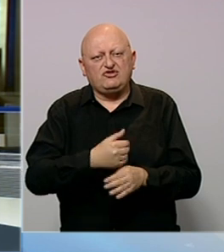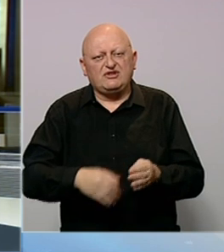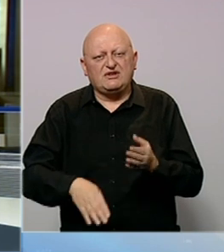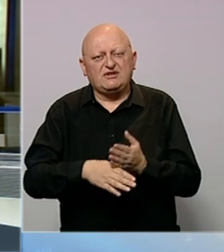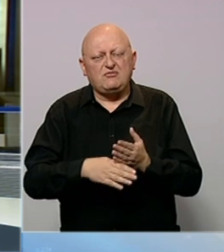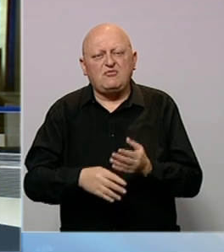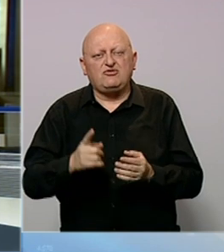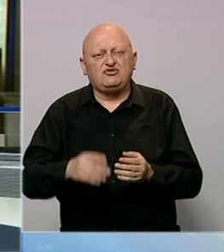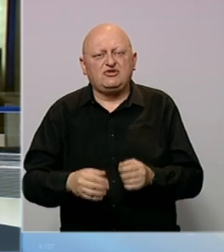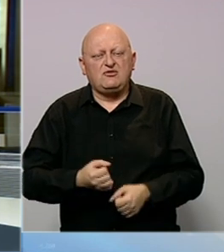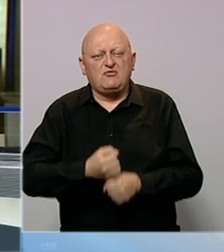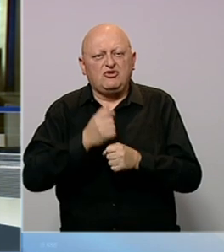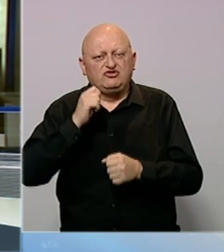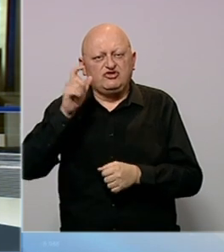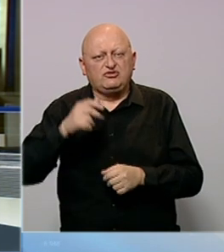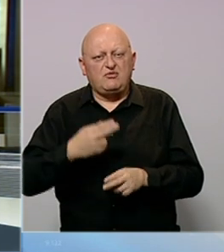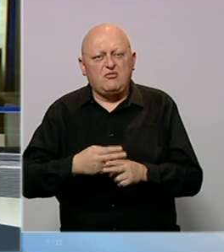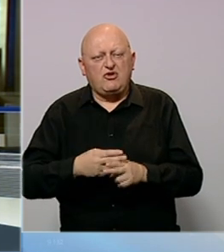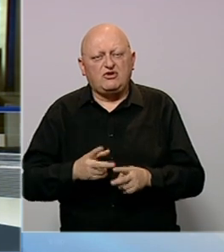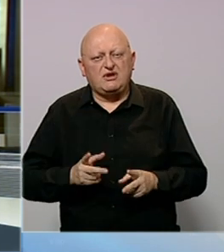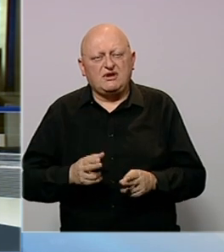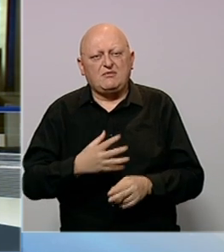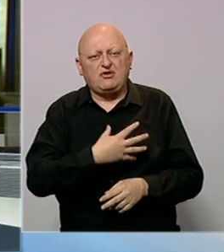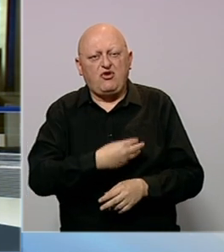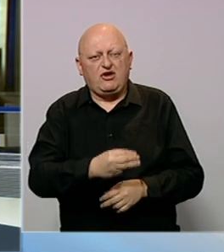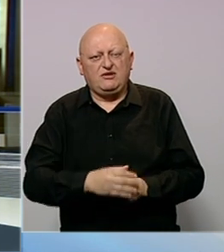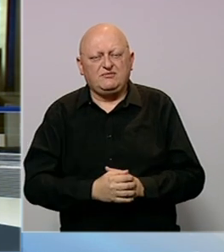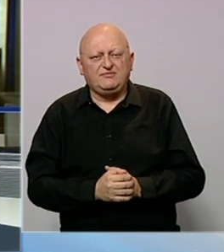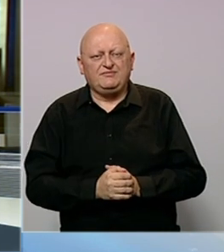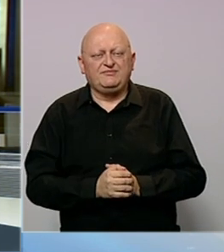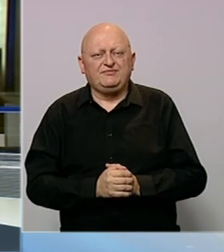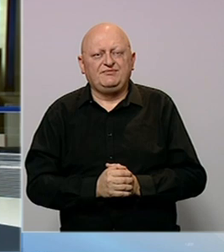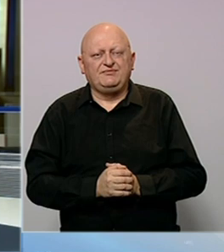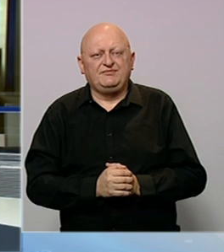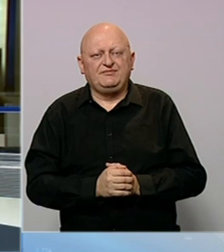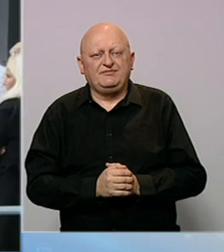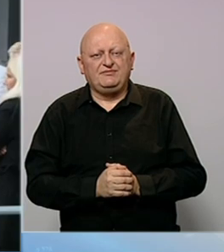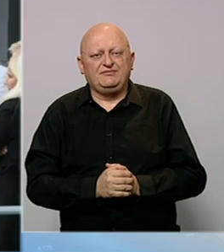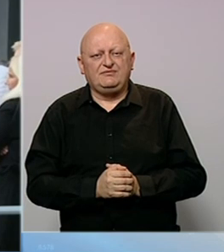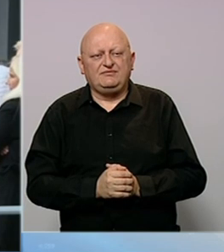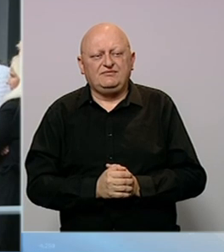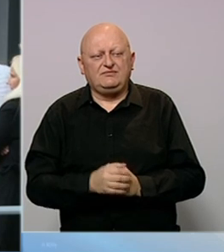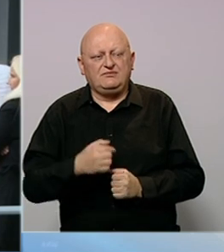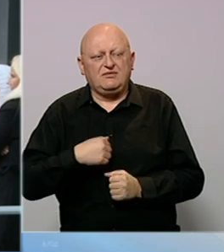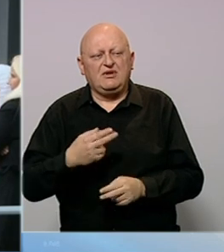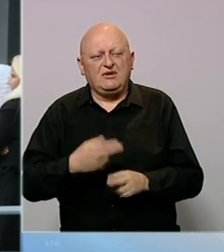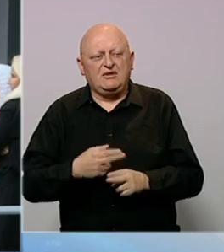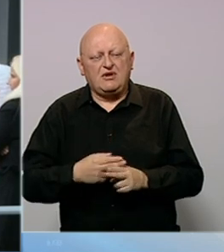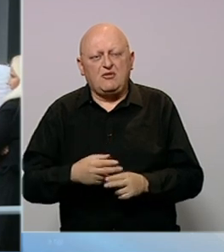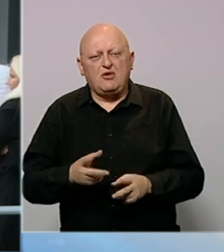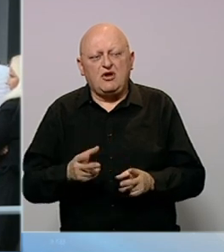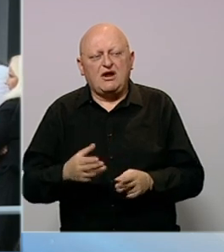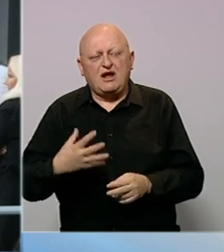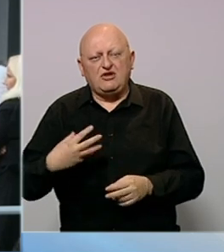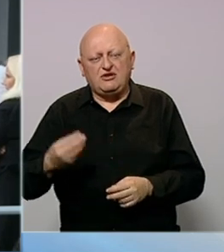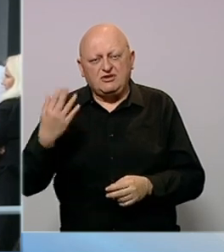iskoristeno za pomoć i podršku ženama oboljelim od karcinoma dojke. Ja sam inače oboljela od karcinoma